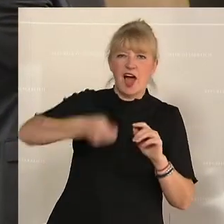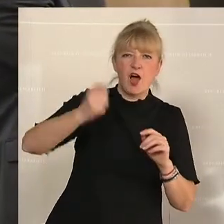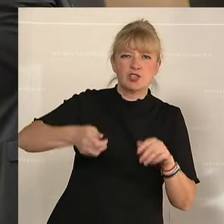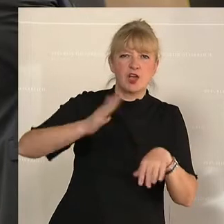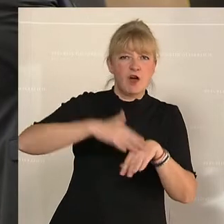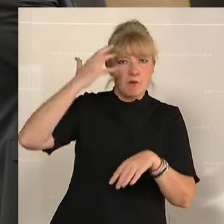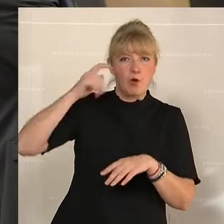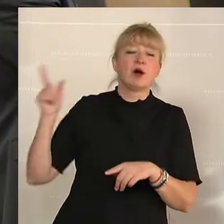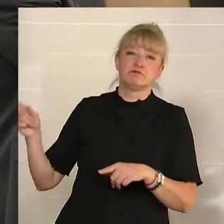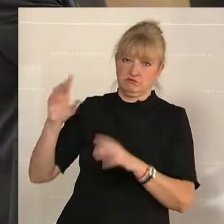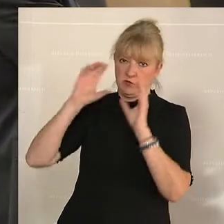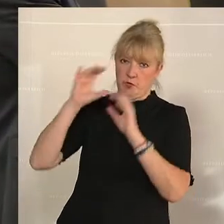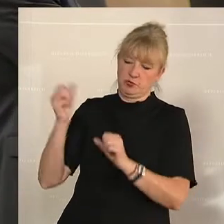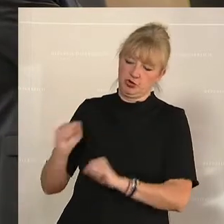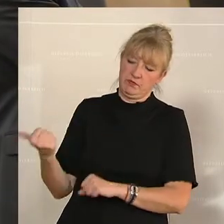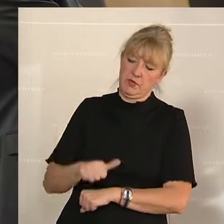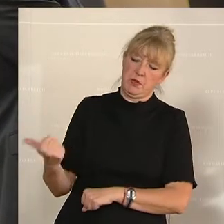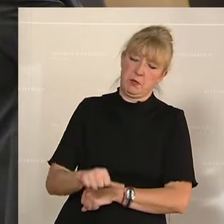sagt sie es in der Vergangenheit dabei gewesen.